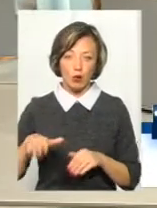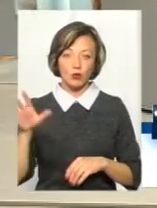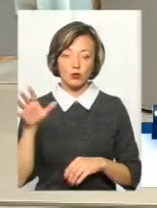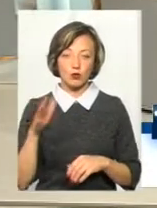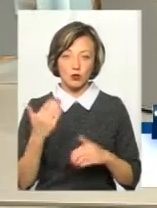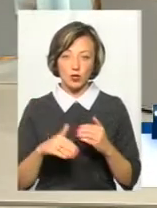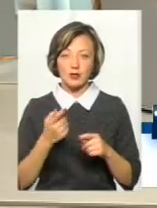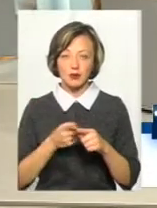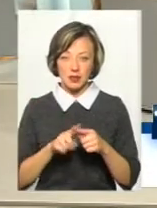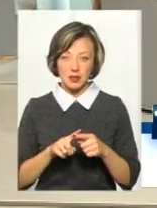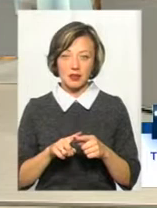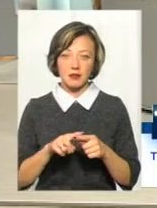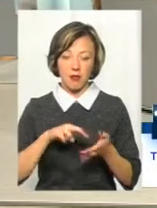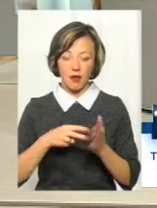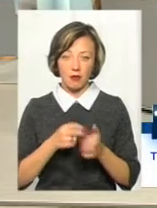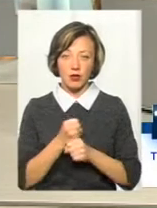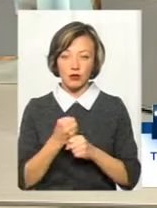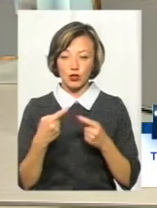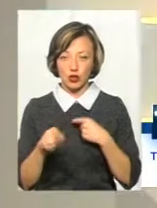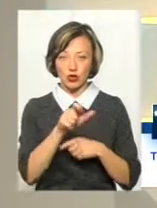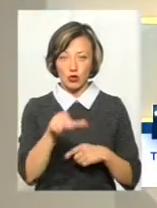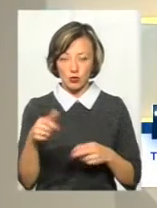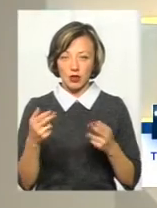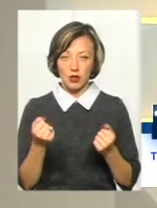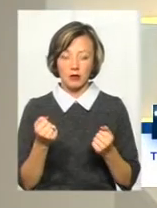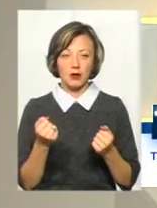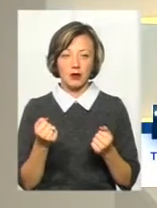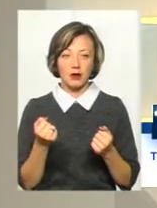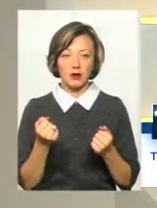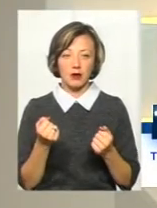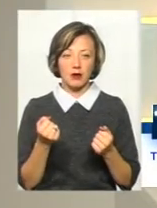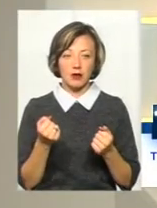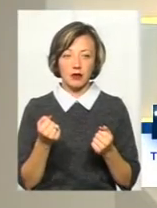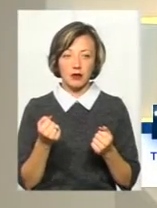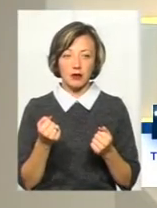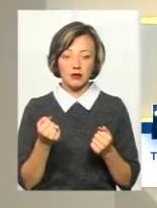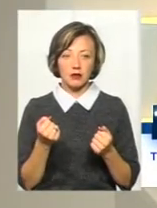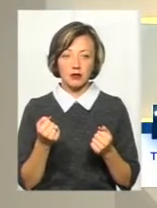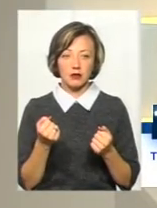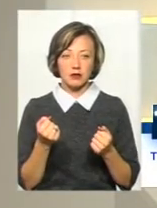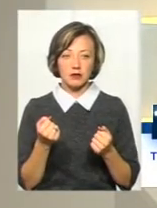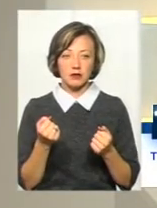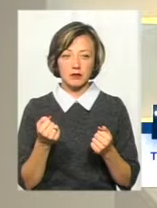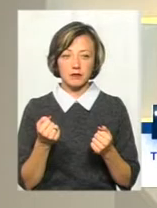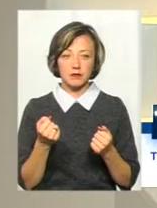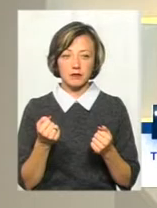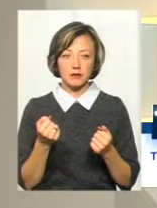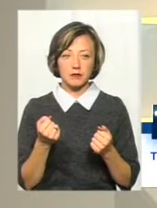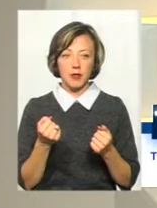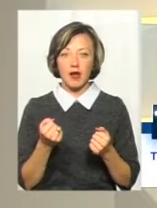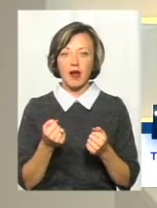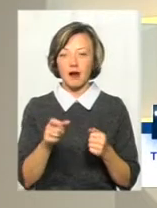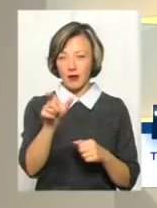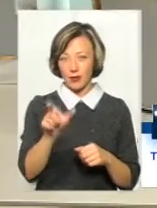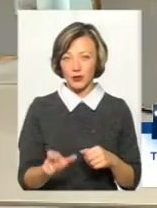по цій схемі працюють інші. І я так розумію, що лице цих грабіжників, цих злочинців, воно з руками не